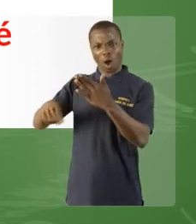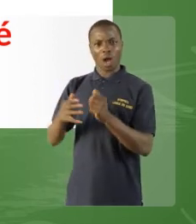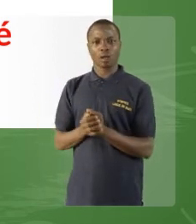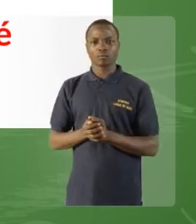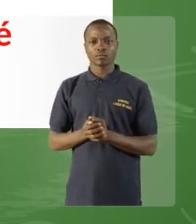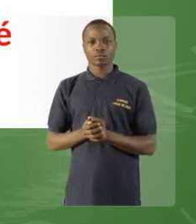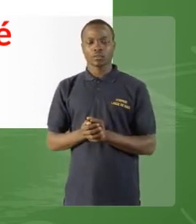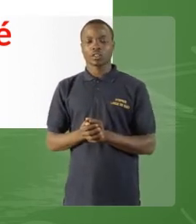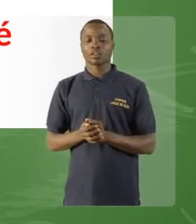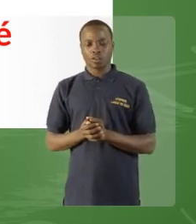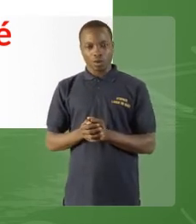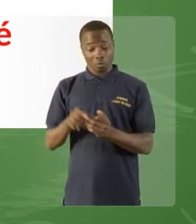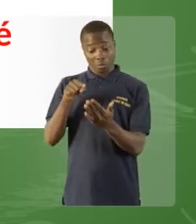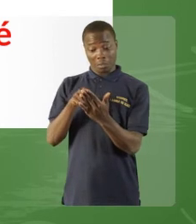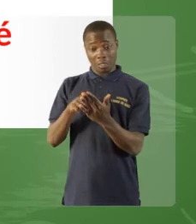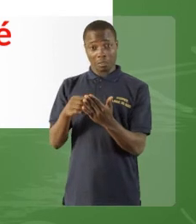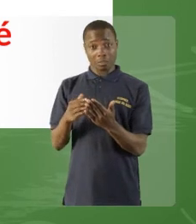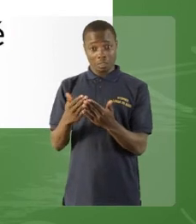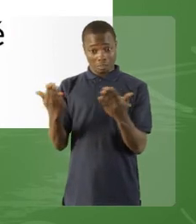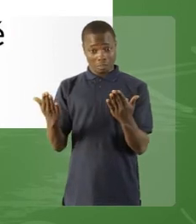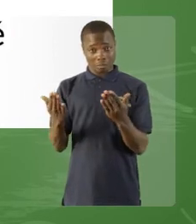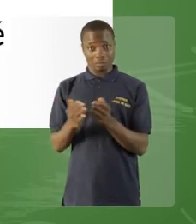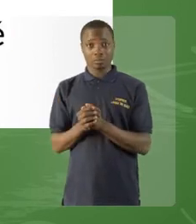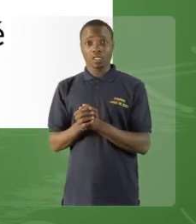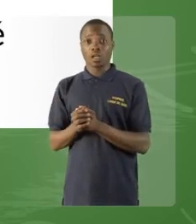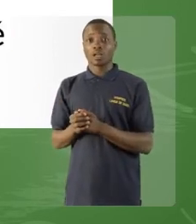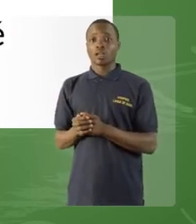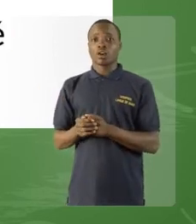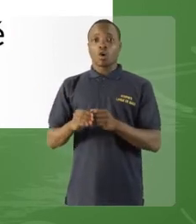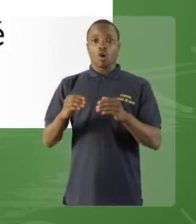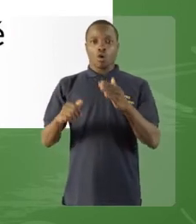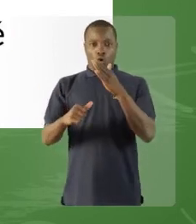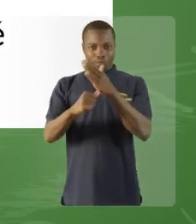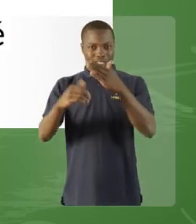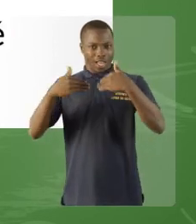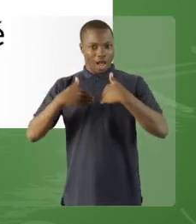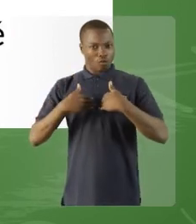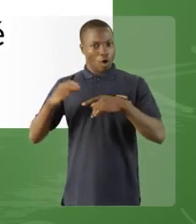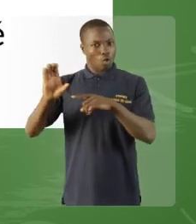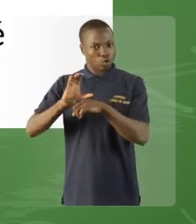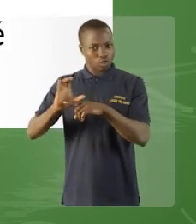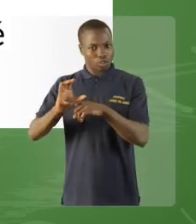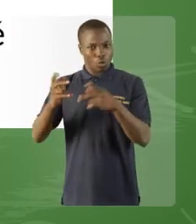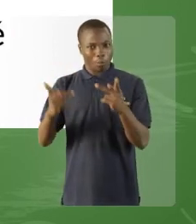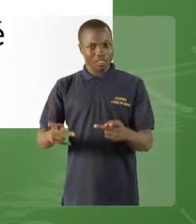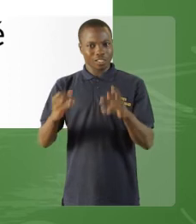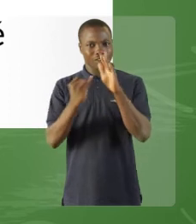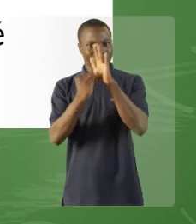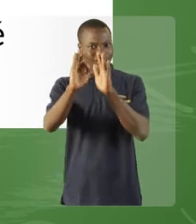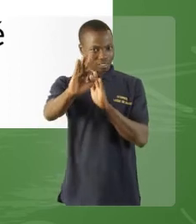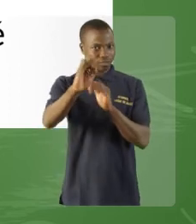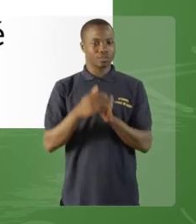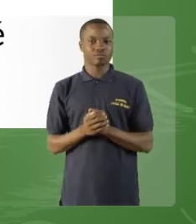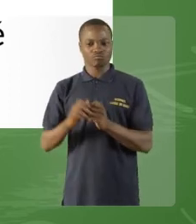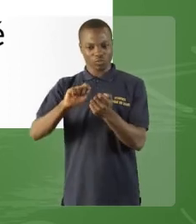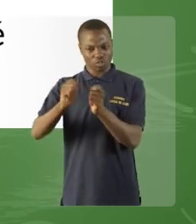écouté. » Qu'est-ce que vous remarquez ? Nous remarquons que, ici,